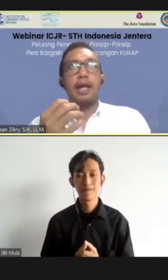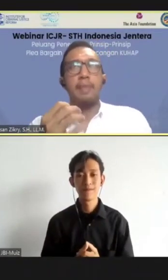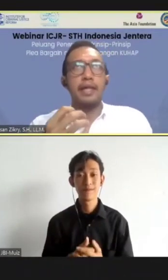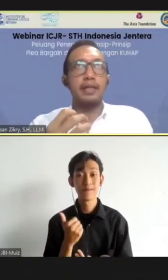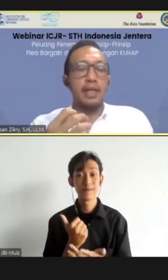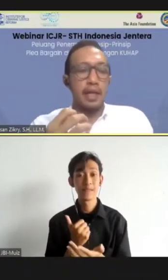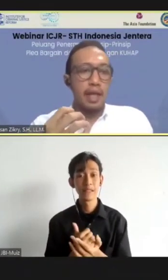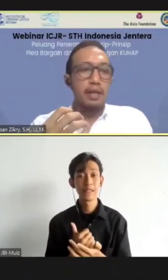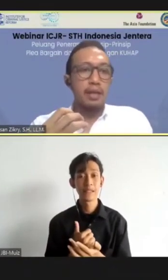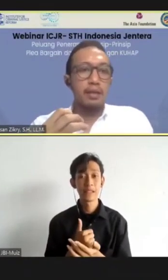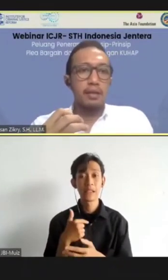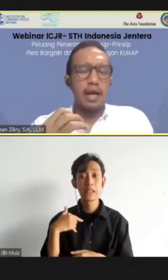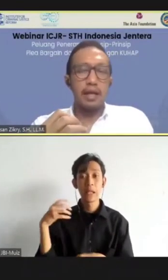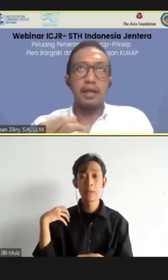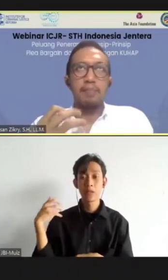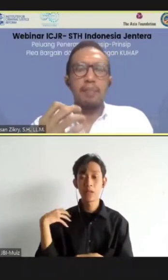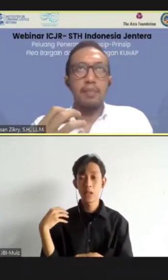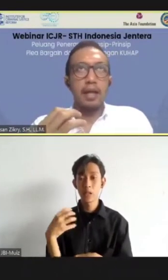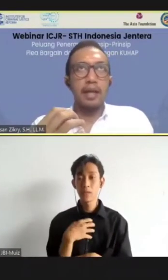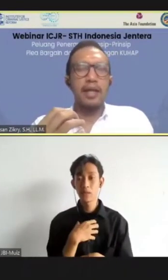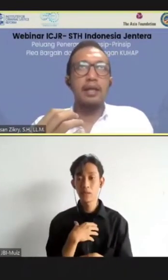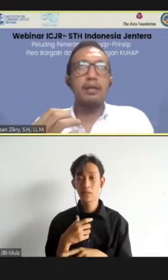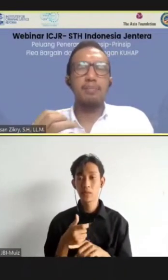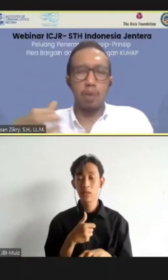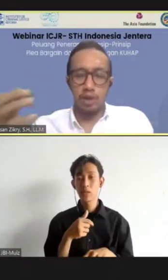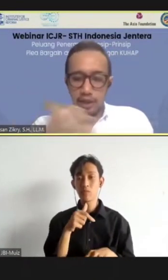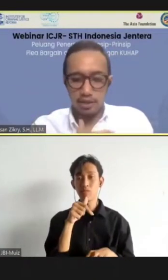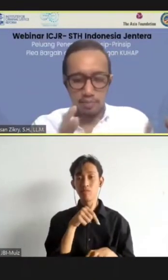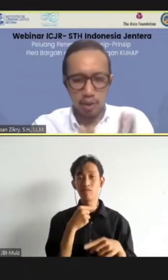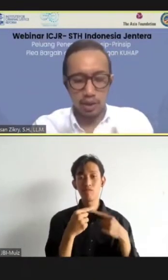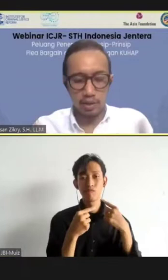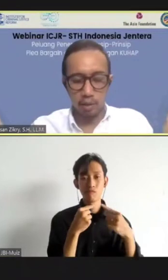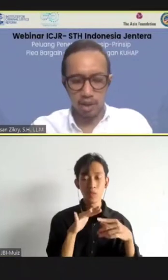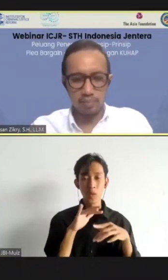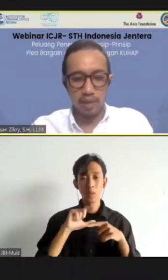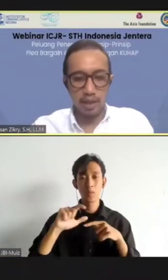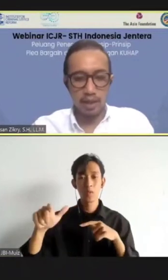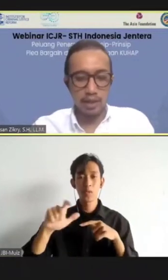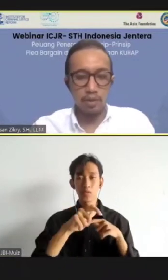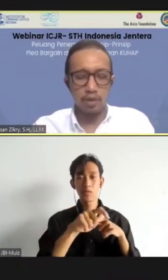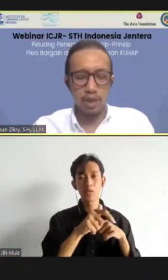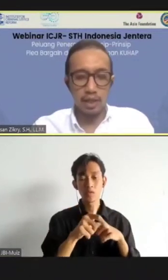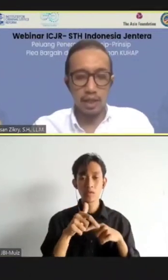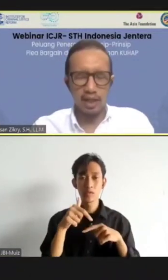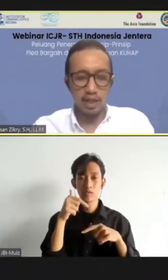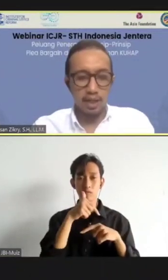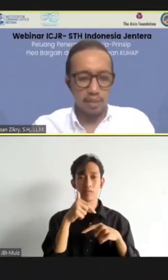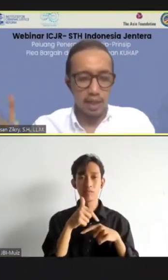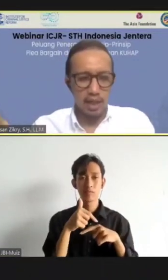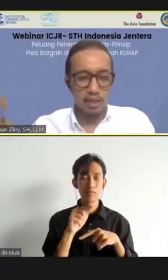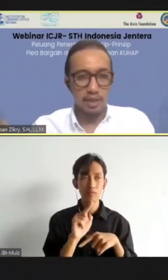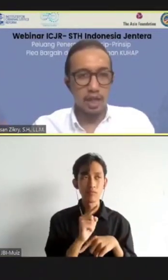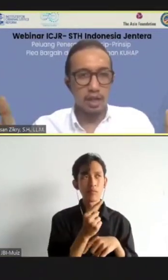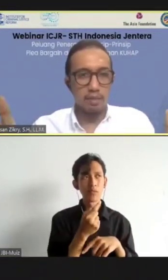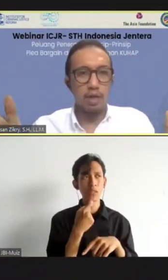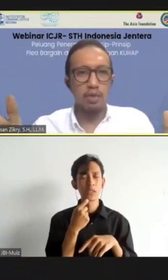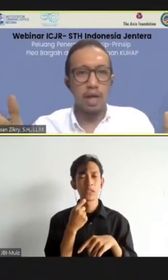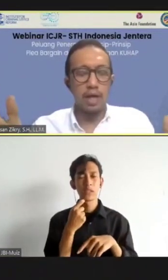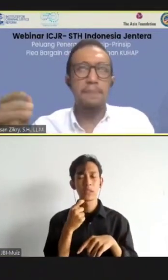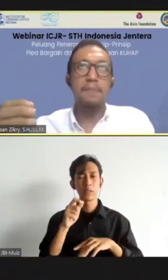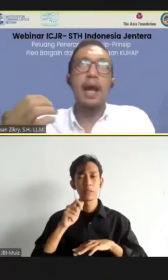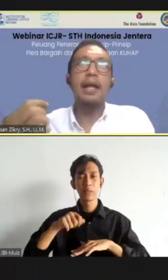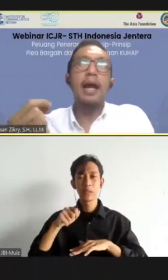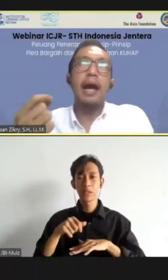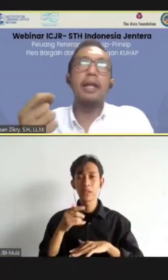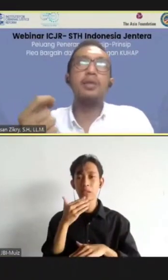di Amerika Serikat, dari plea bargaining, proses plea bargaining itu, selain dari peradilan cepat sederhana murah,